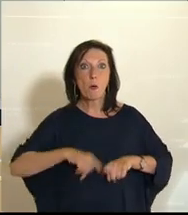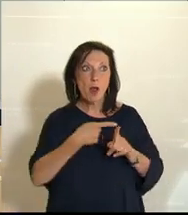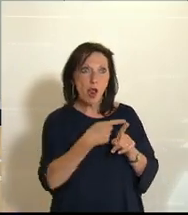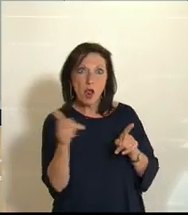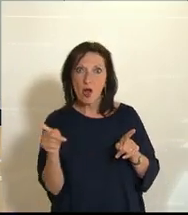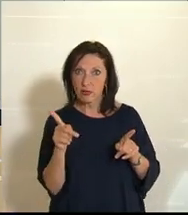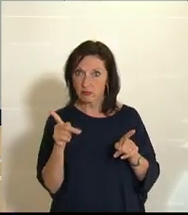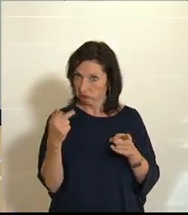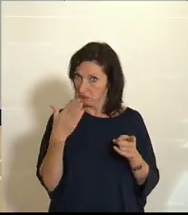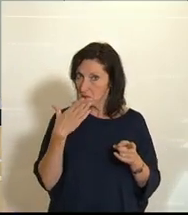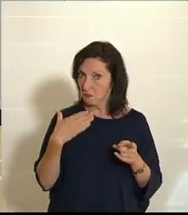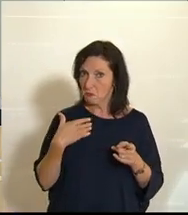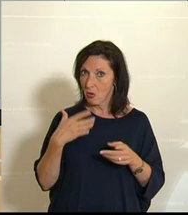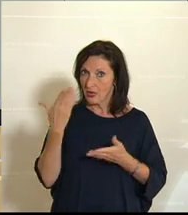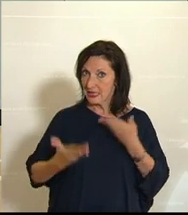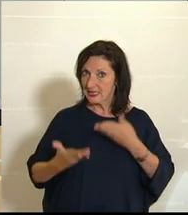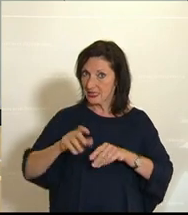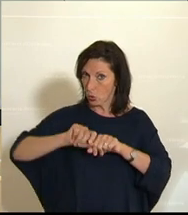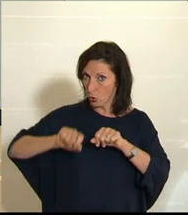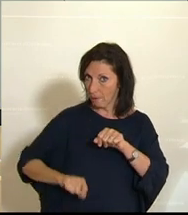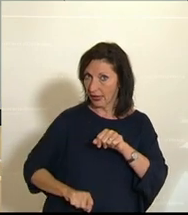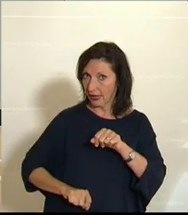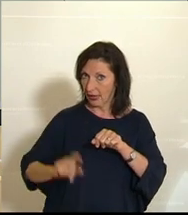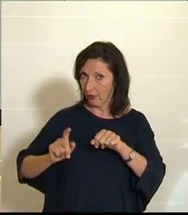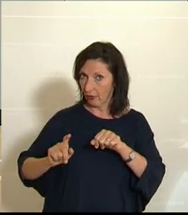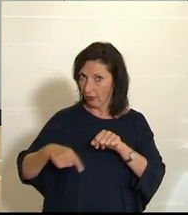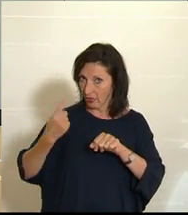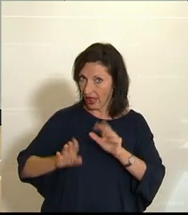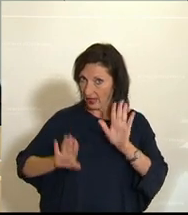Sitzungsunterbrechung möchten, bevor ich zur Abstimmung komme.